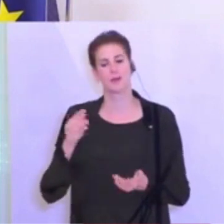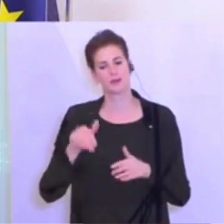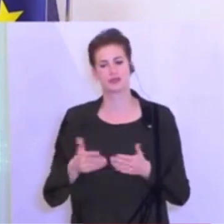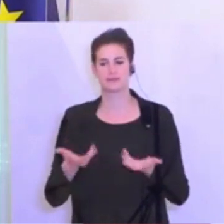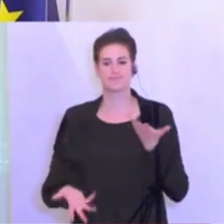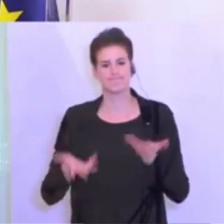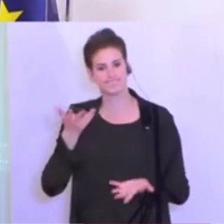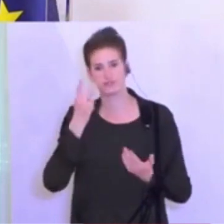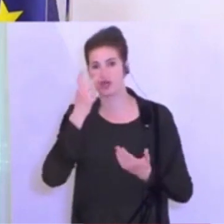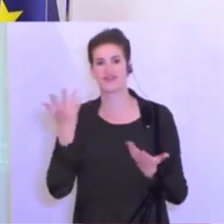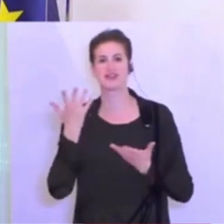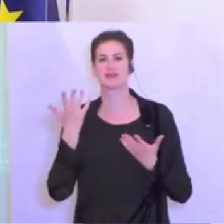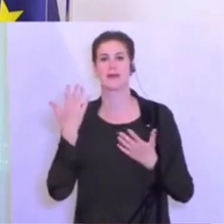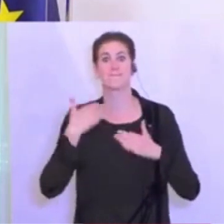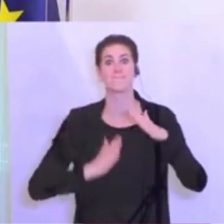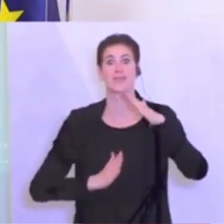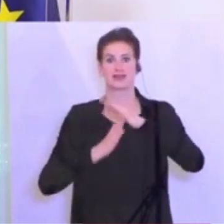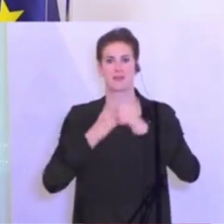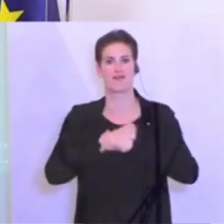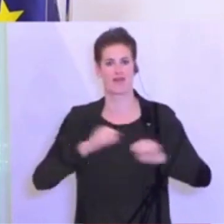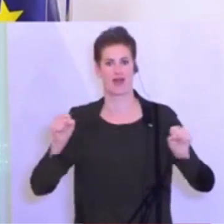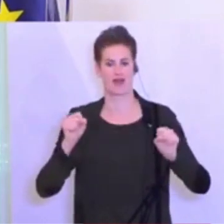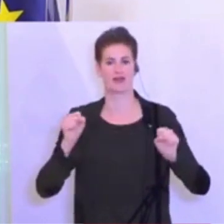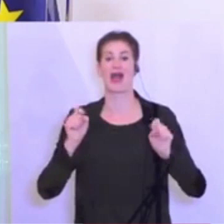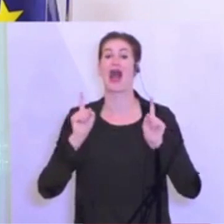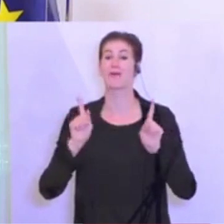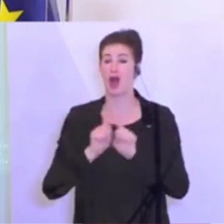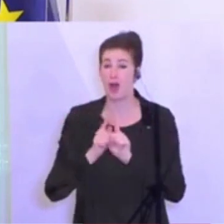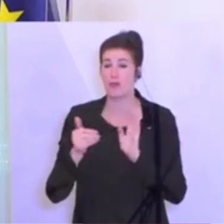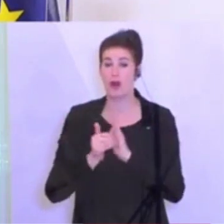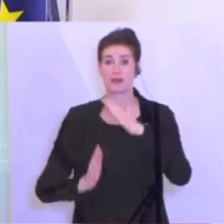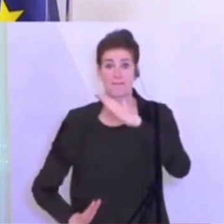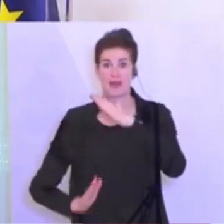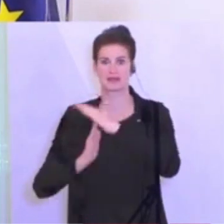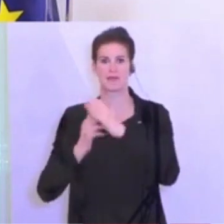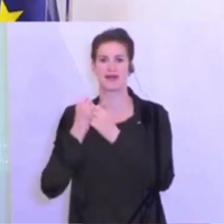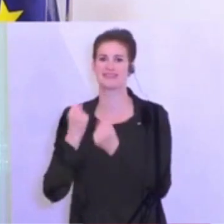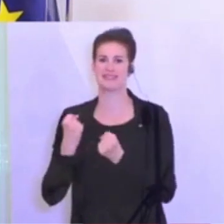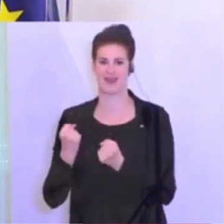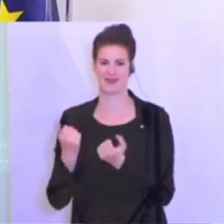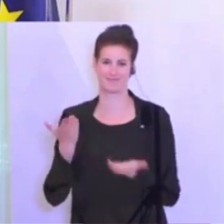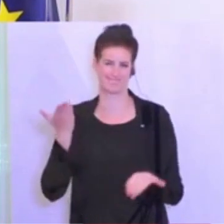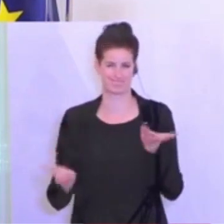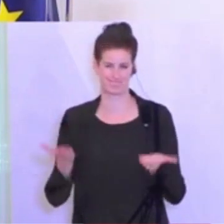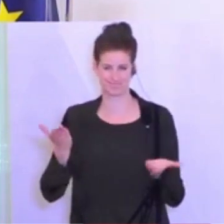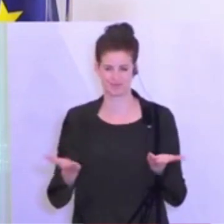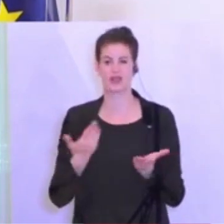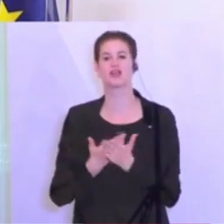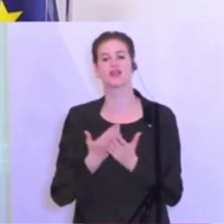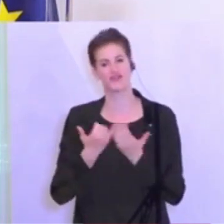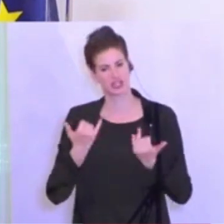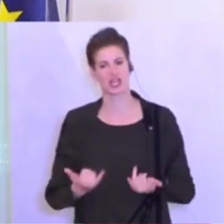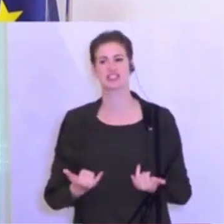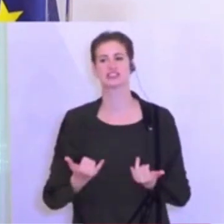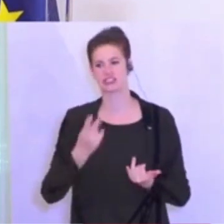Maximum an Freiheit und gleichzeitig einem Maximum an Sicherheit. Zusammengefasst würde ich sagen, wir gehen in Richtung mehr und mehr